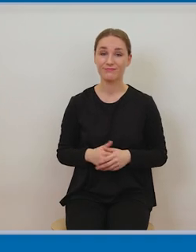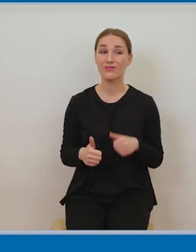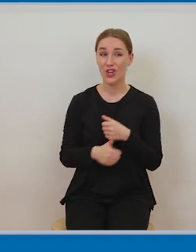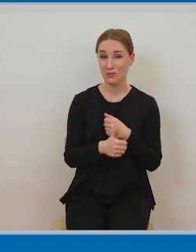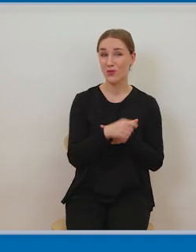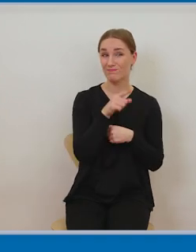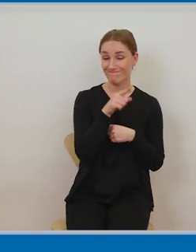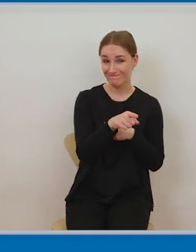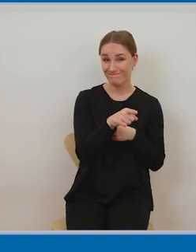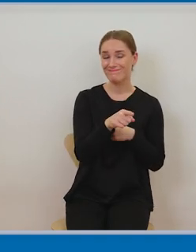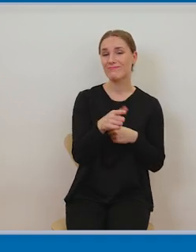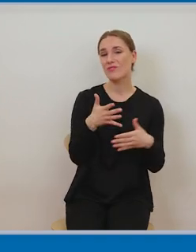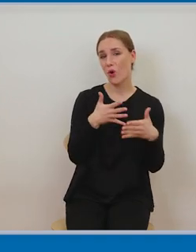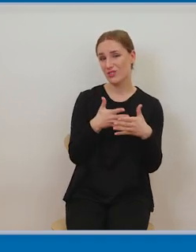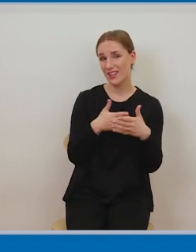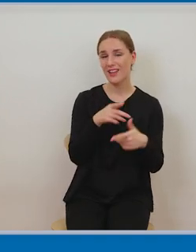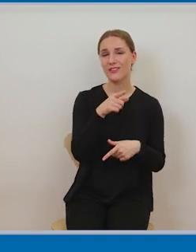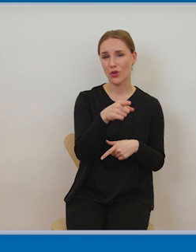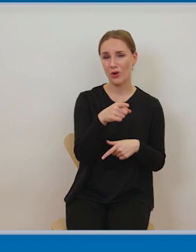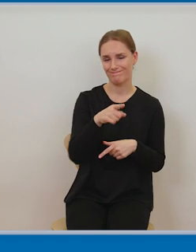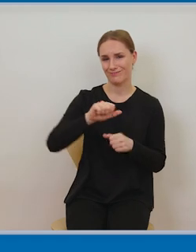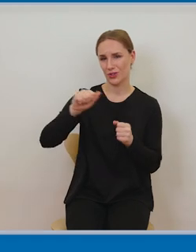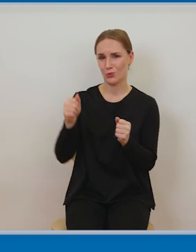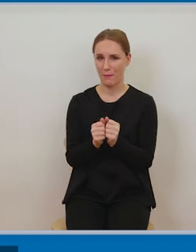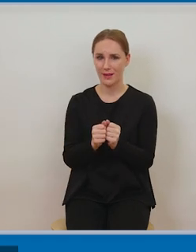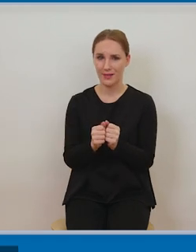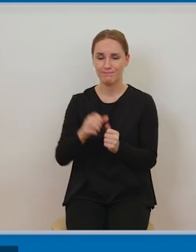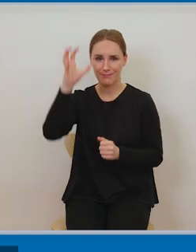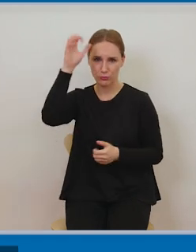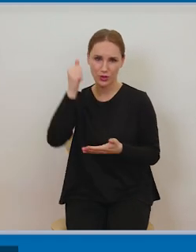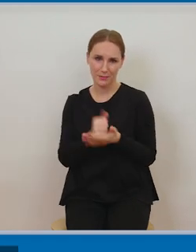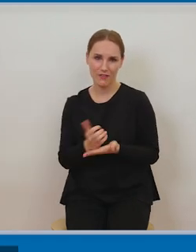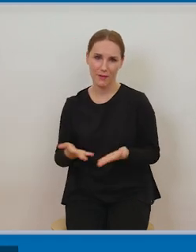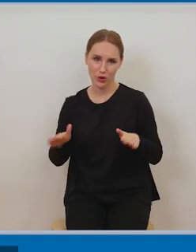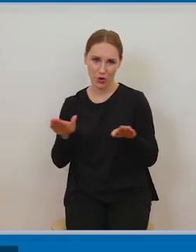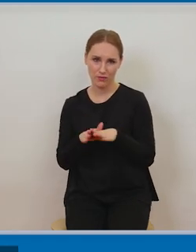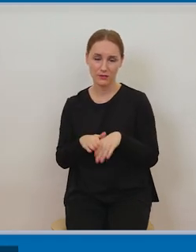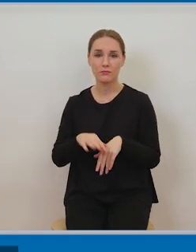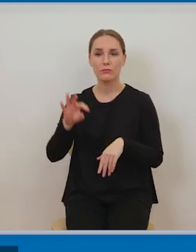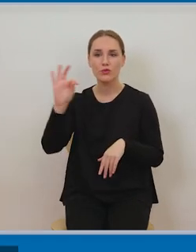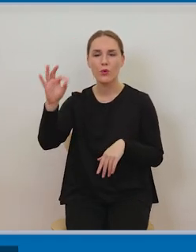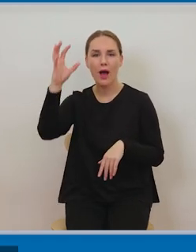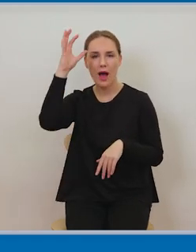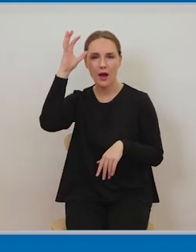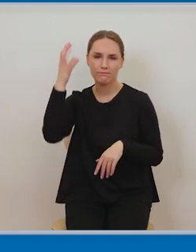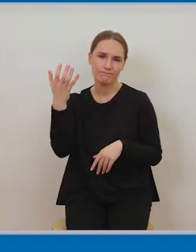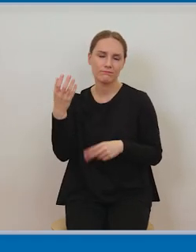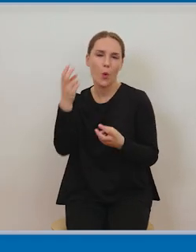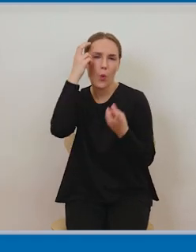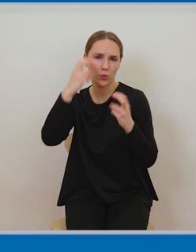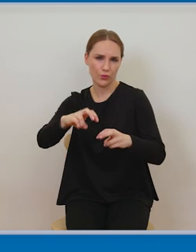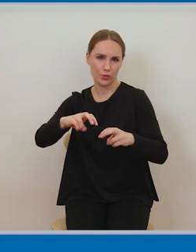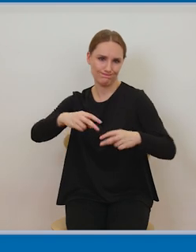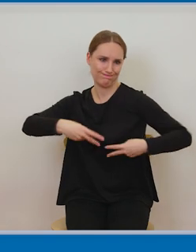autorskich praw majątkowych. Takie udostępnienie cudzego utworu na ogólnodostępnej stronie internetowej. Nawet jeżeli ten utwór był wcześniej